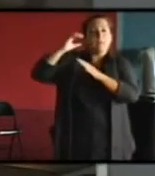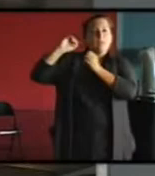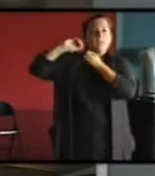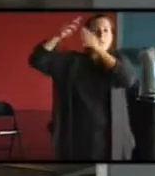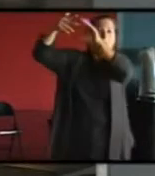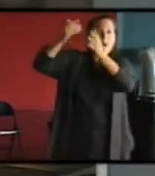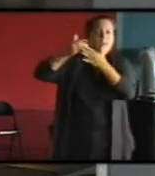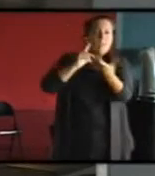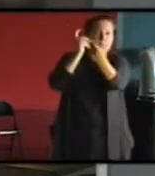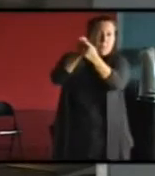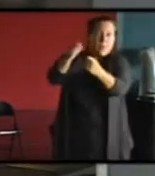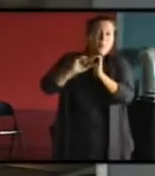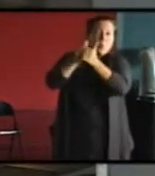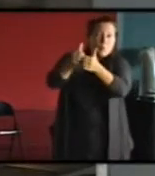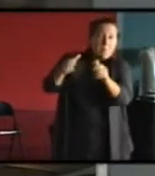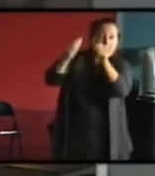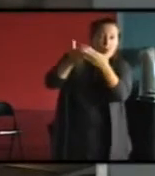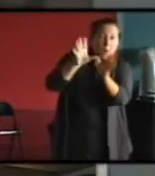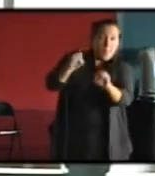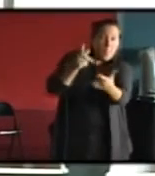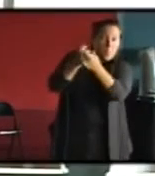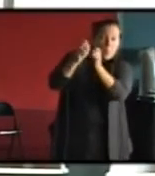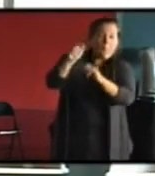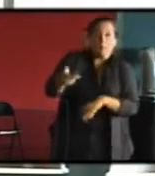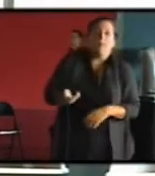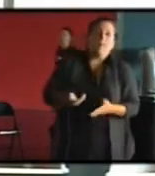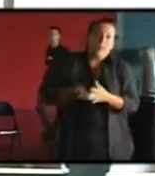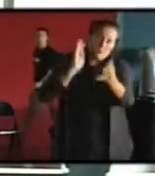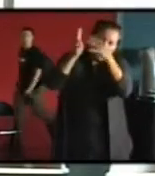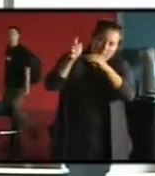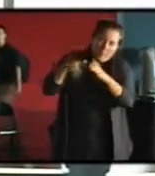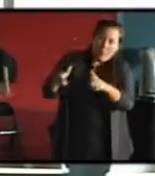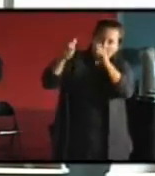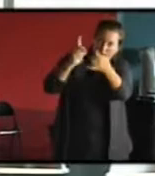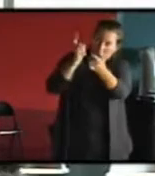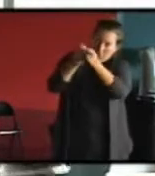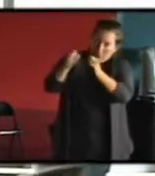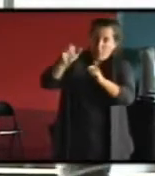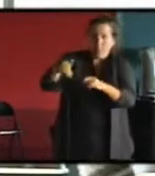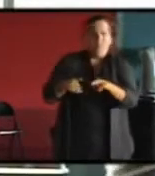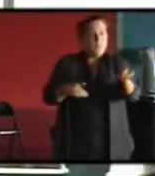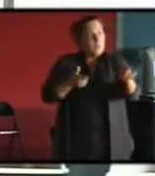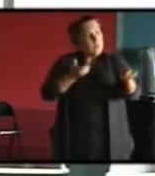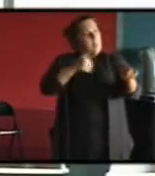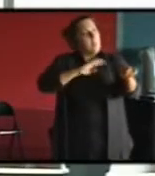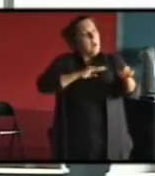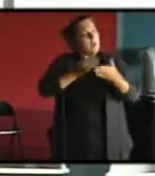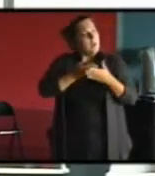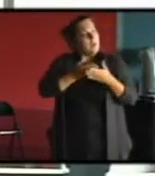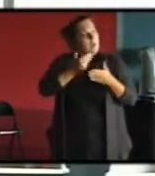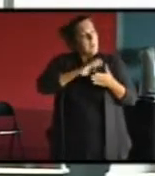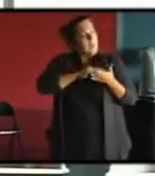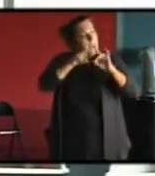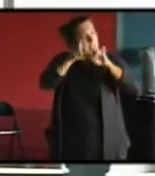la capacité des bâtiments à recevoir tel ou tel type d'isolation. Est-ce que c'est pour des raisons de respect